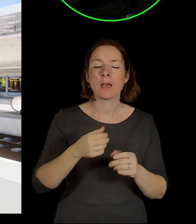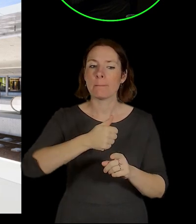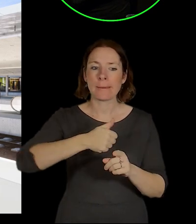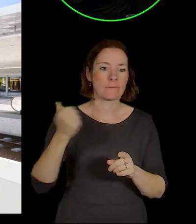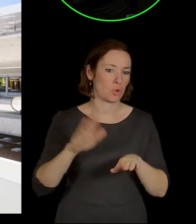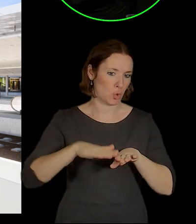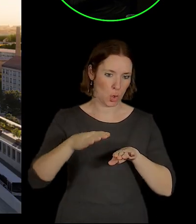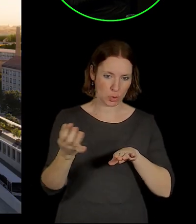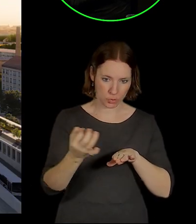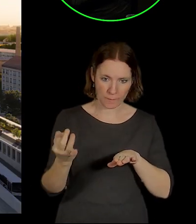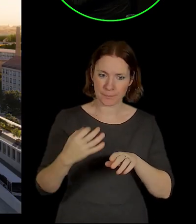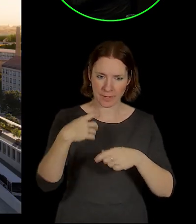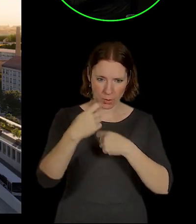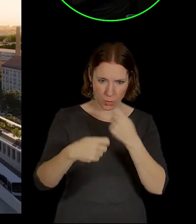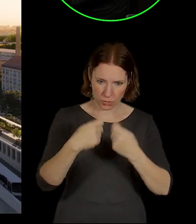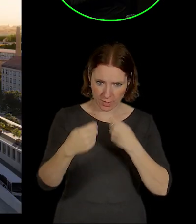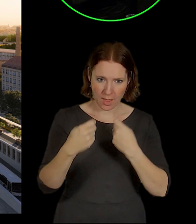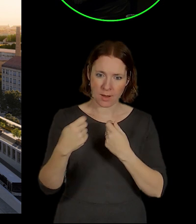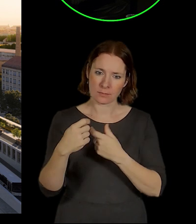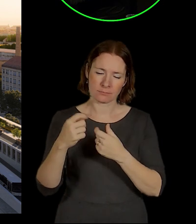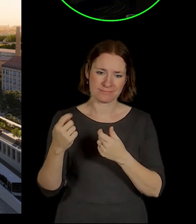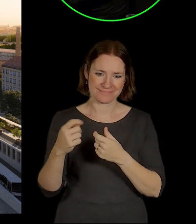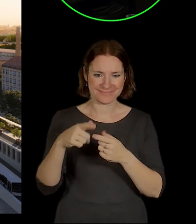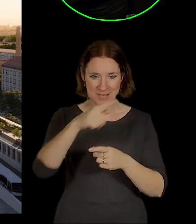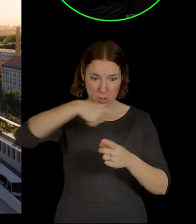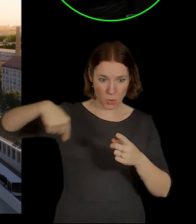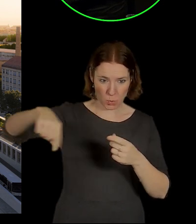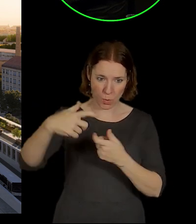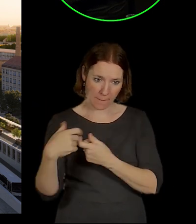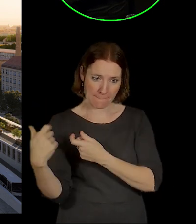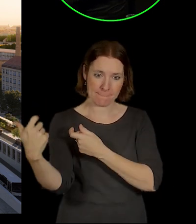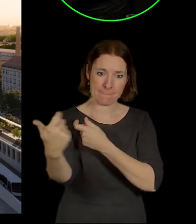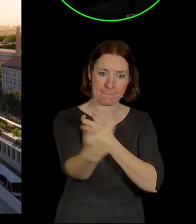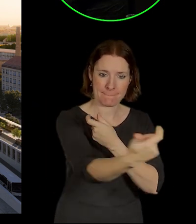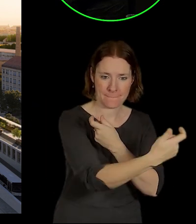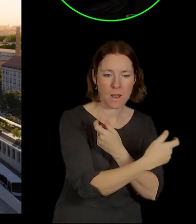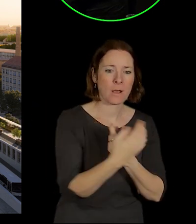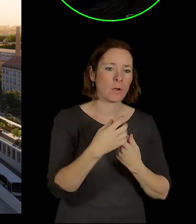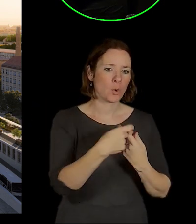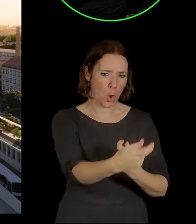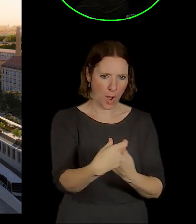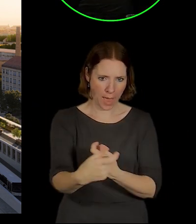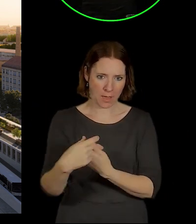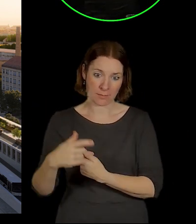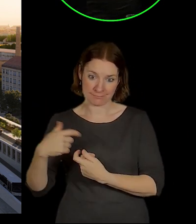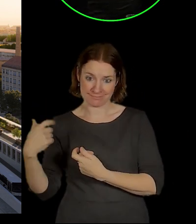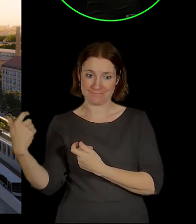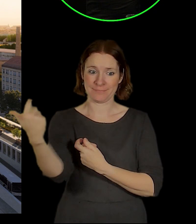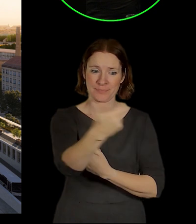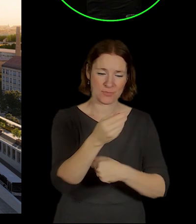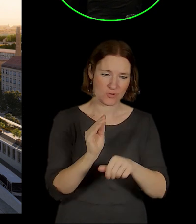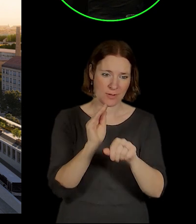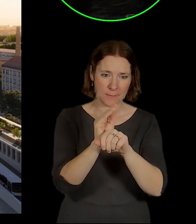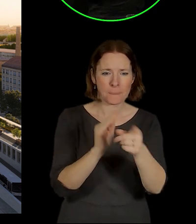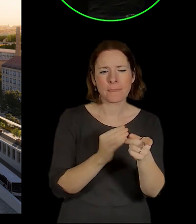nenápadně přemostili tím kruháčem vlastně kolejiště a říkali jsme, bylo by dobré,